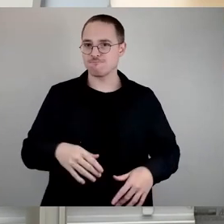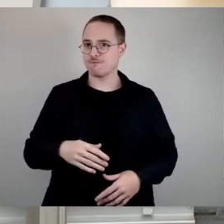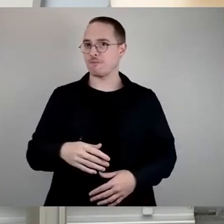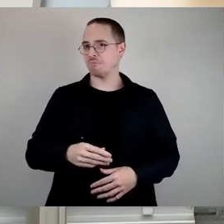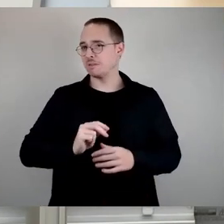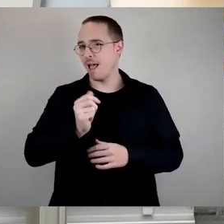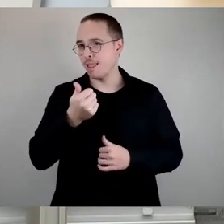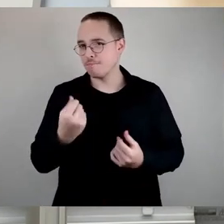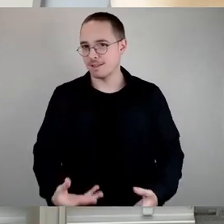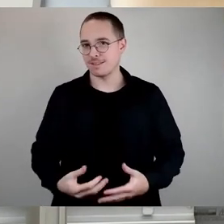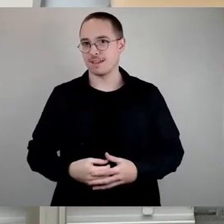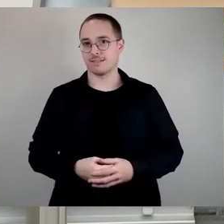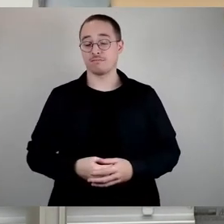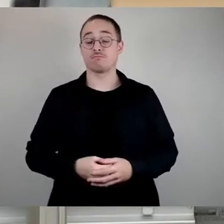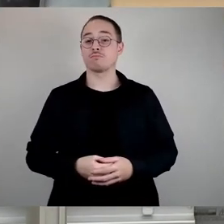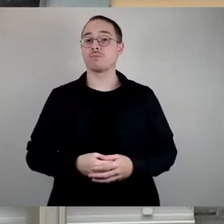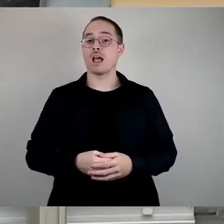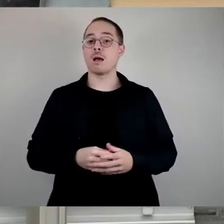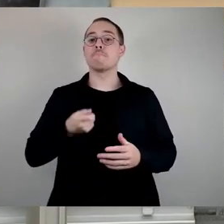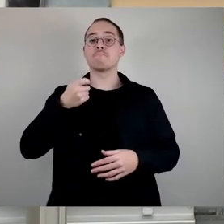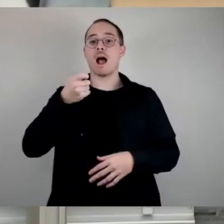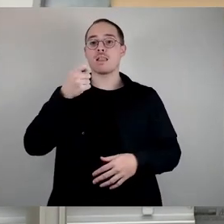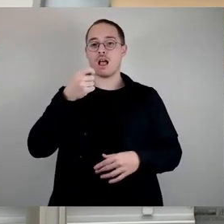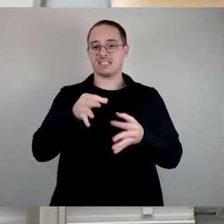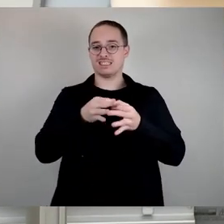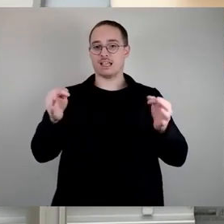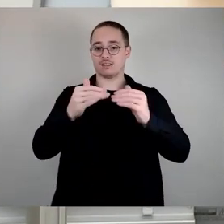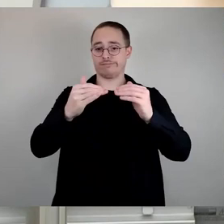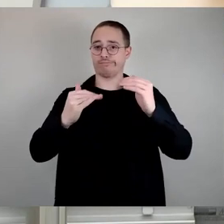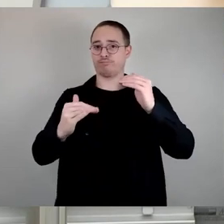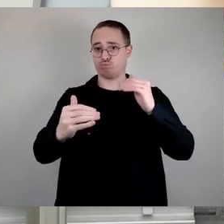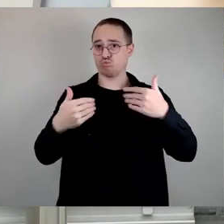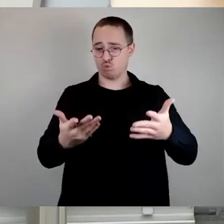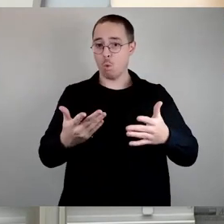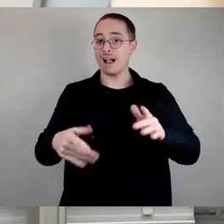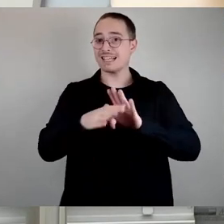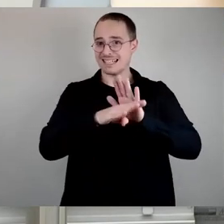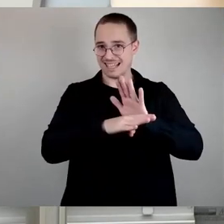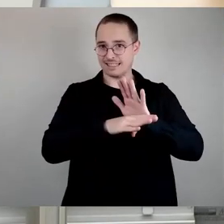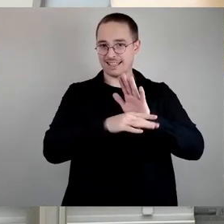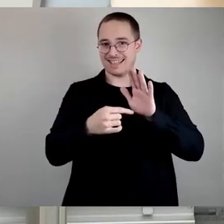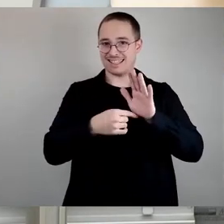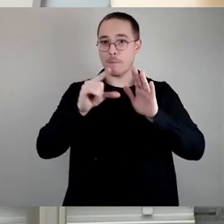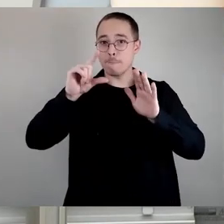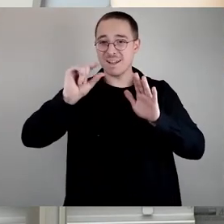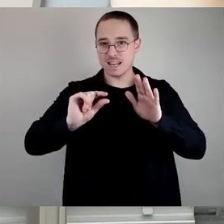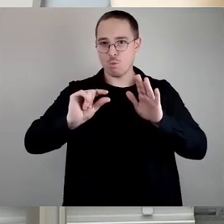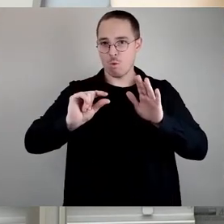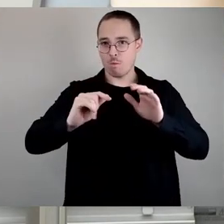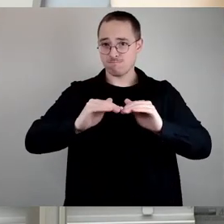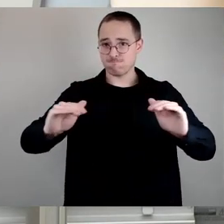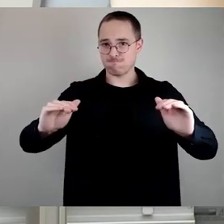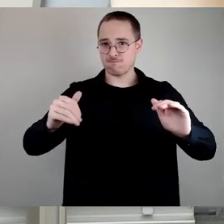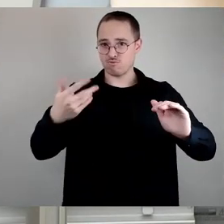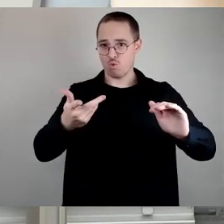und Rot, ja, auf das gesetzliche Minimum und wir werden uns Mühe geben, dass das natürlich dann im Land auch nochmal